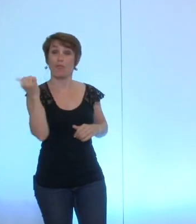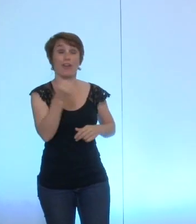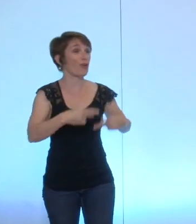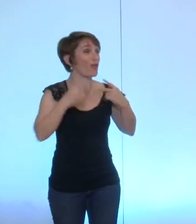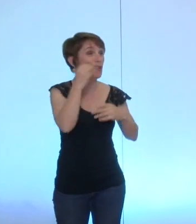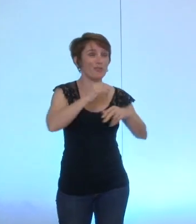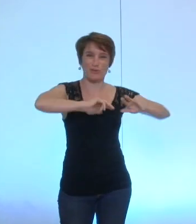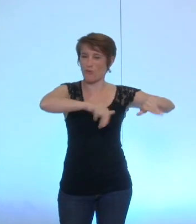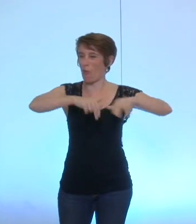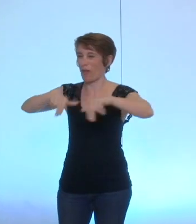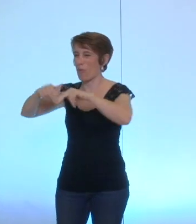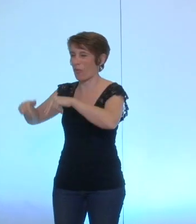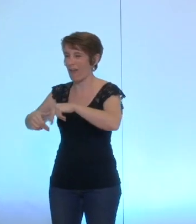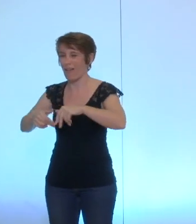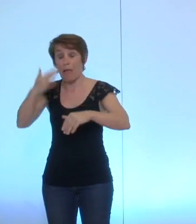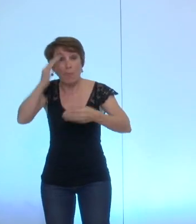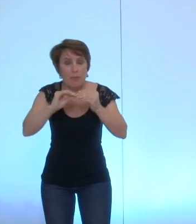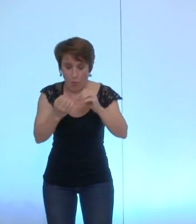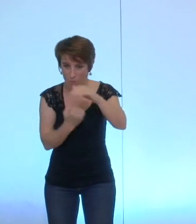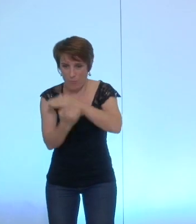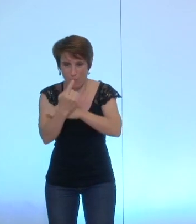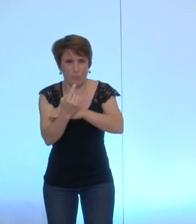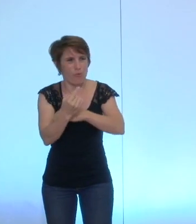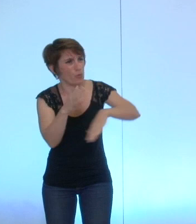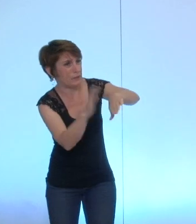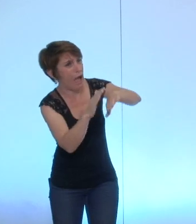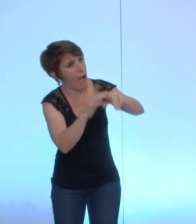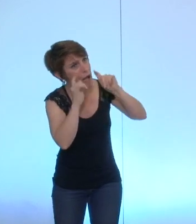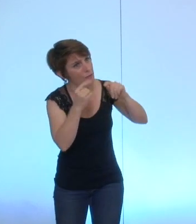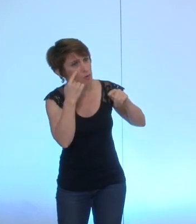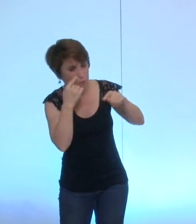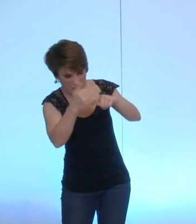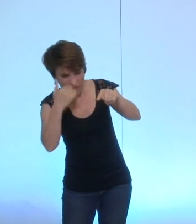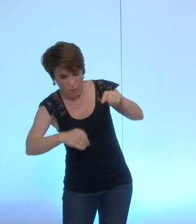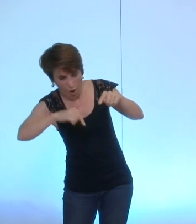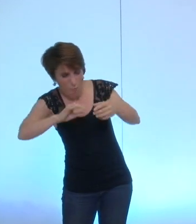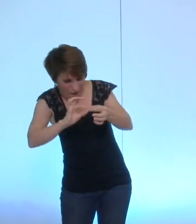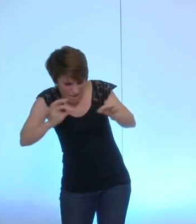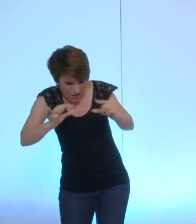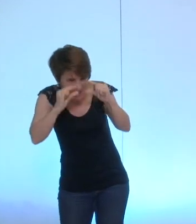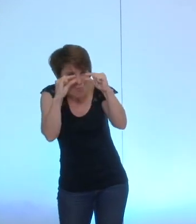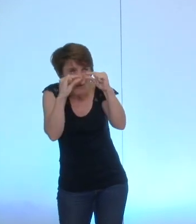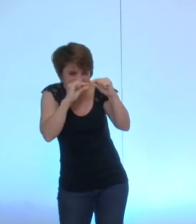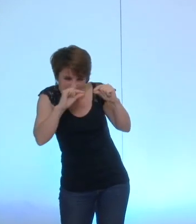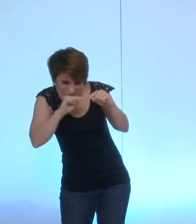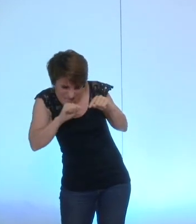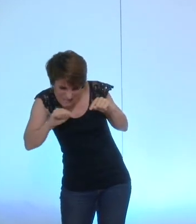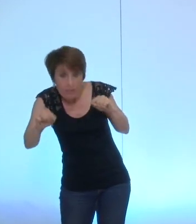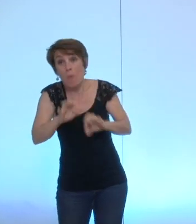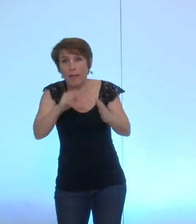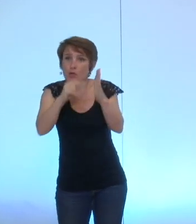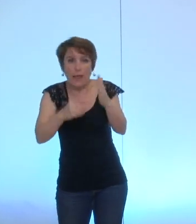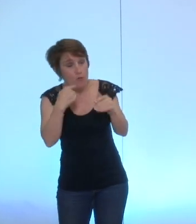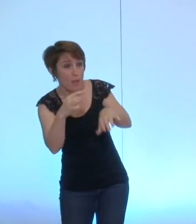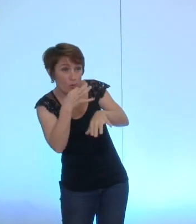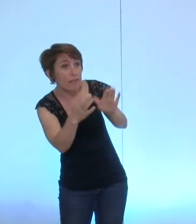qui est l'article 12 bis écrit en tout petit petit qu'on a bien signé mais que personne n'a lu donc vous êtes en train de nous expliquer qu'après avoir signé la charte vous